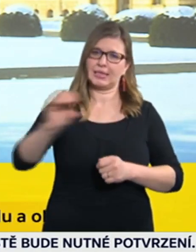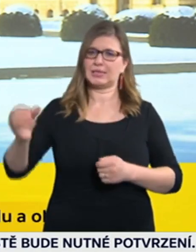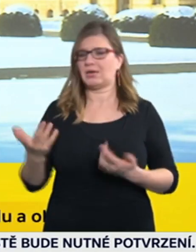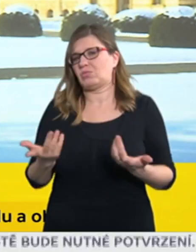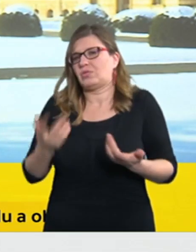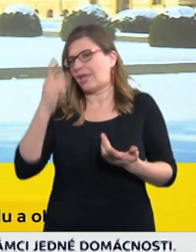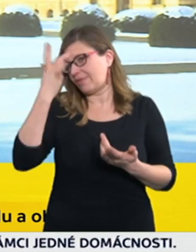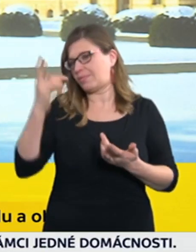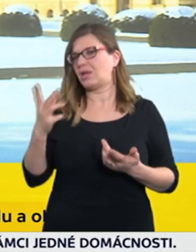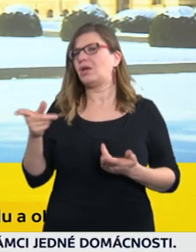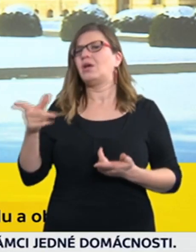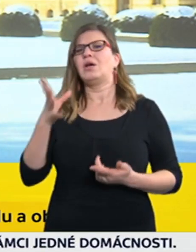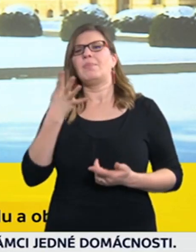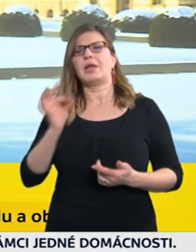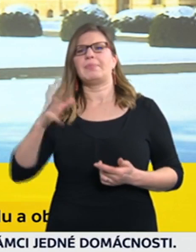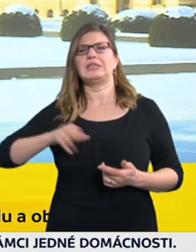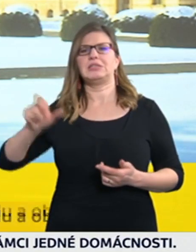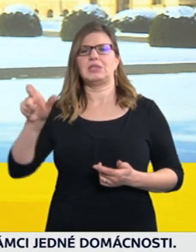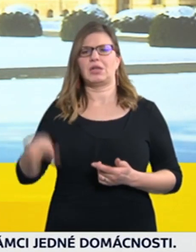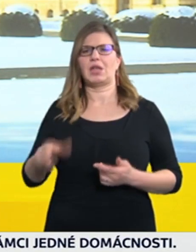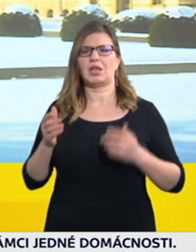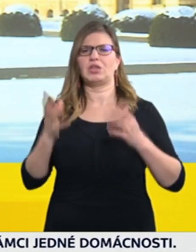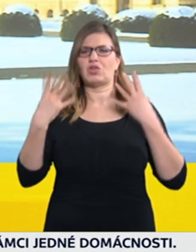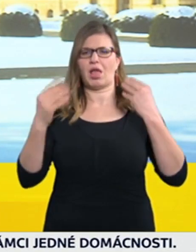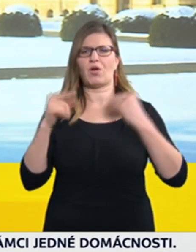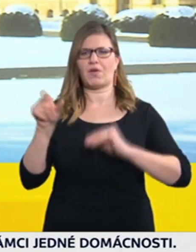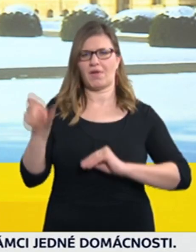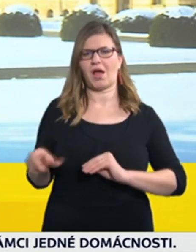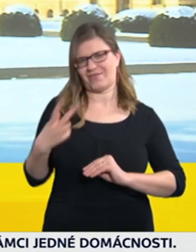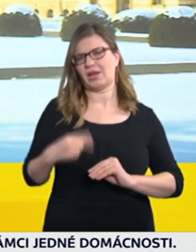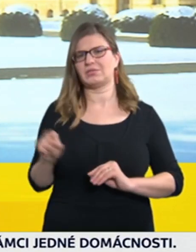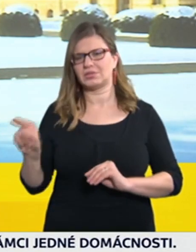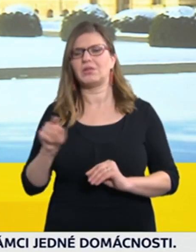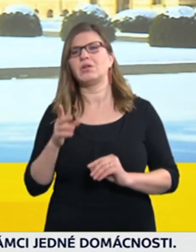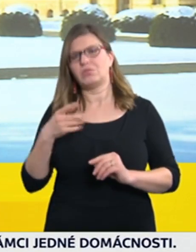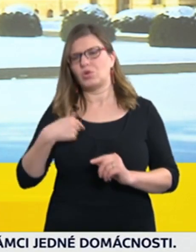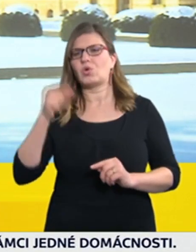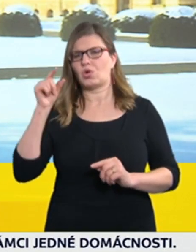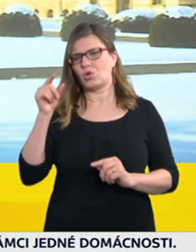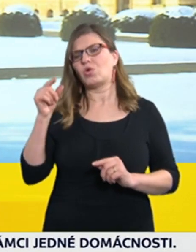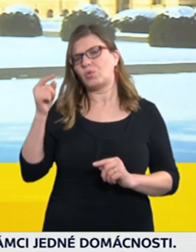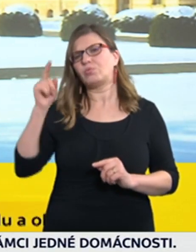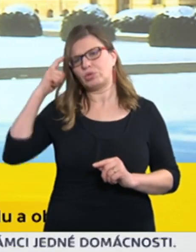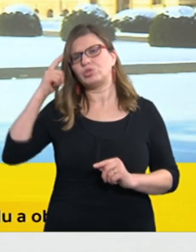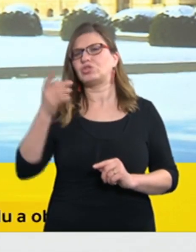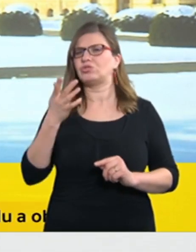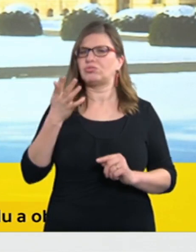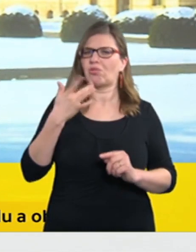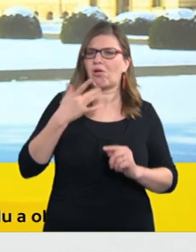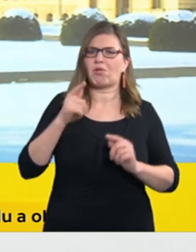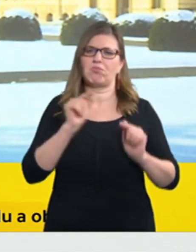přistupuje velmi, velmi rozumně a že je připravena toto rovněž podpořit.